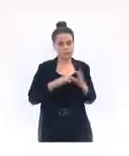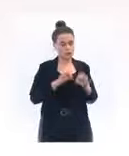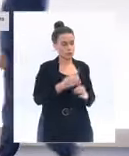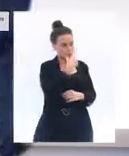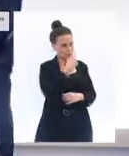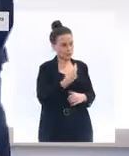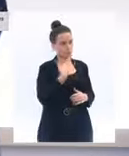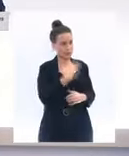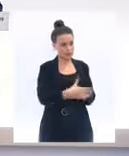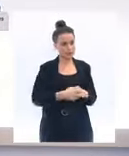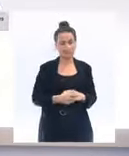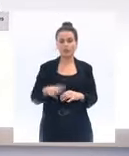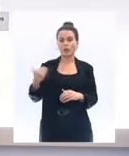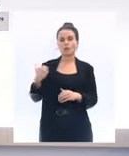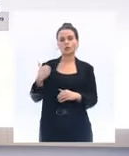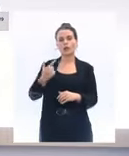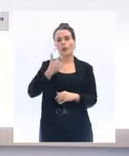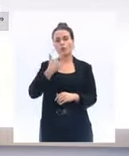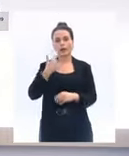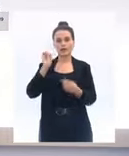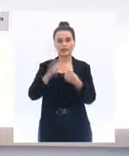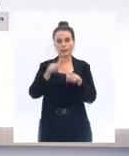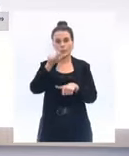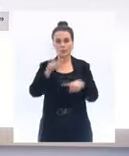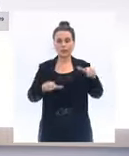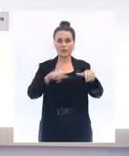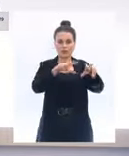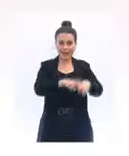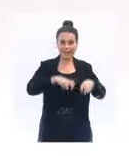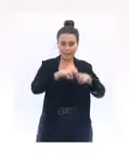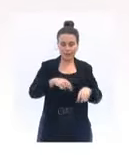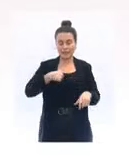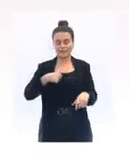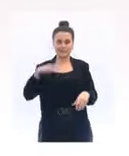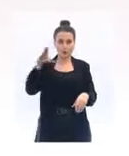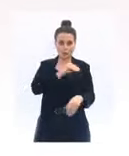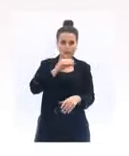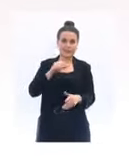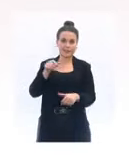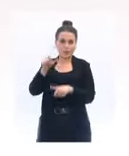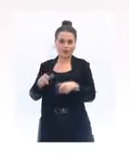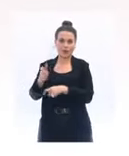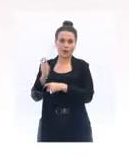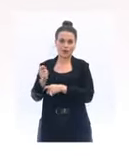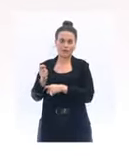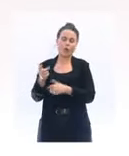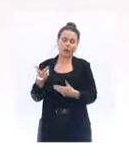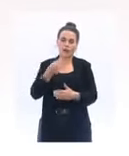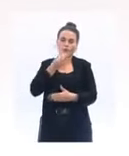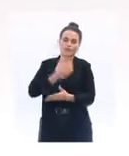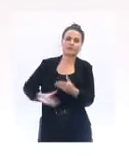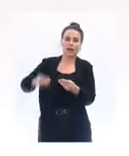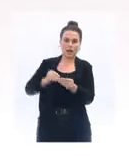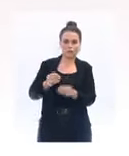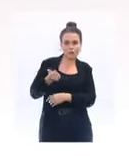J'ai parlé des agriculteurs, vous l'avez entendu, effectivement, j'aurais dû ajouter les pêcheurs qui, bien entendu, pourront continuer à